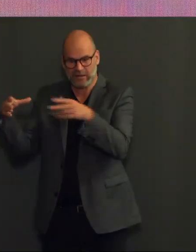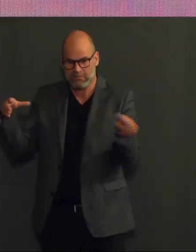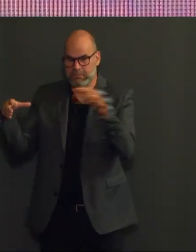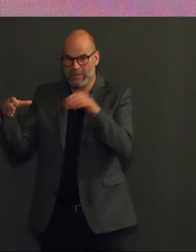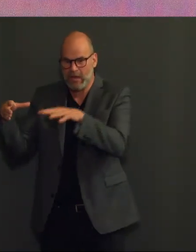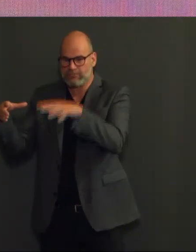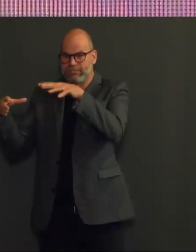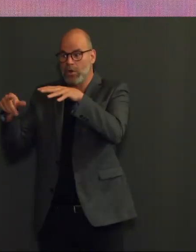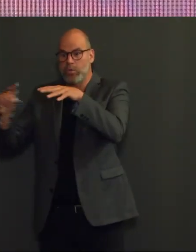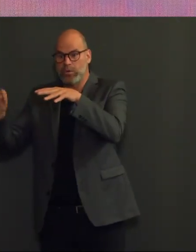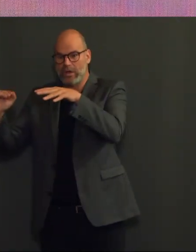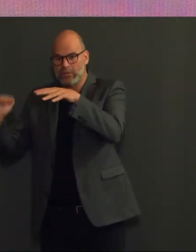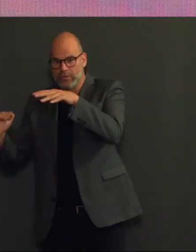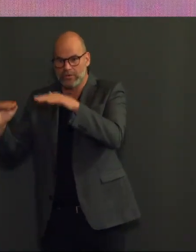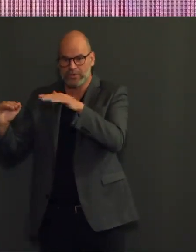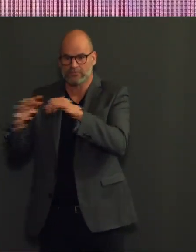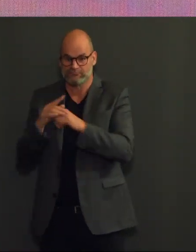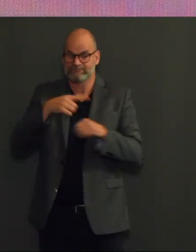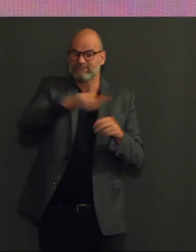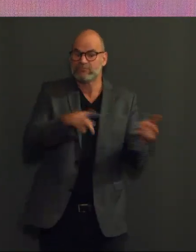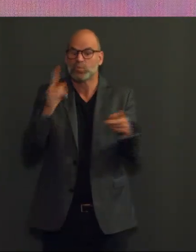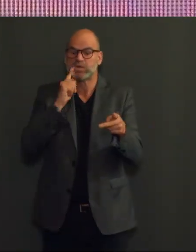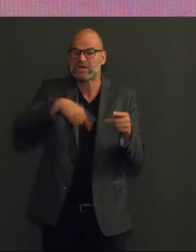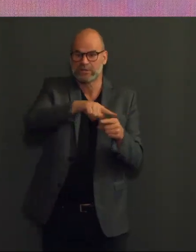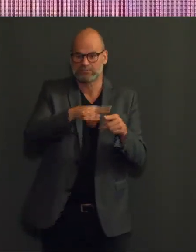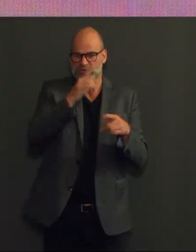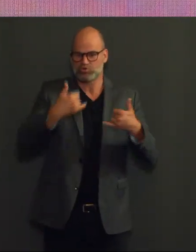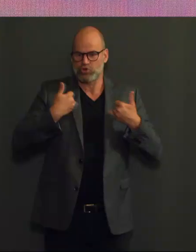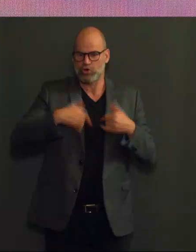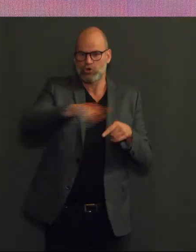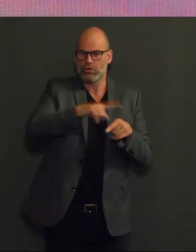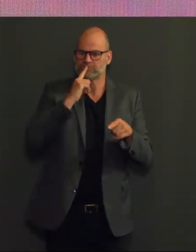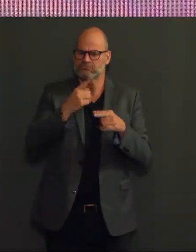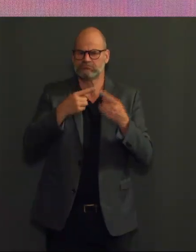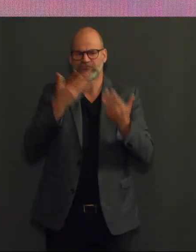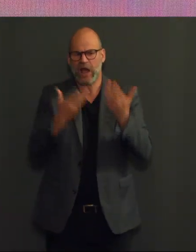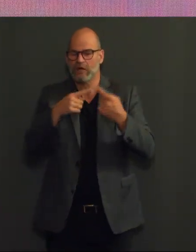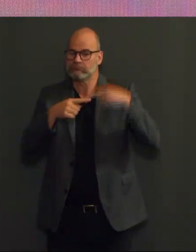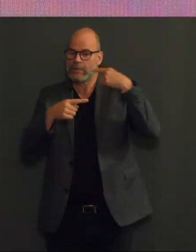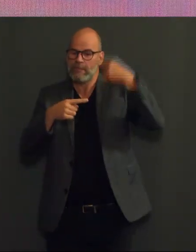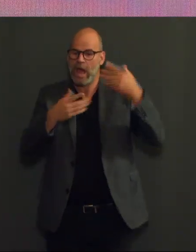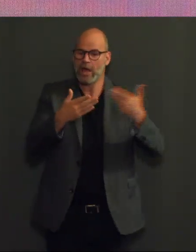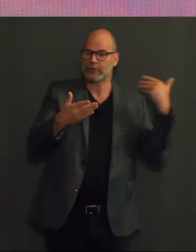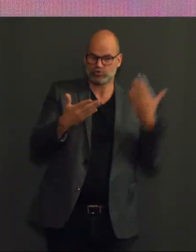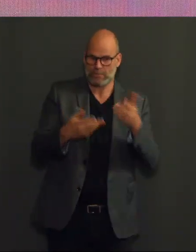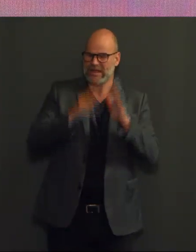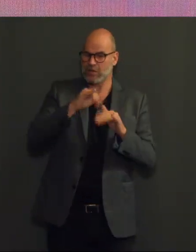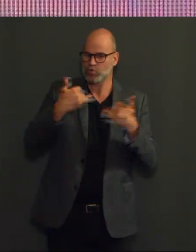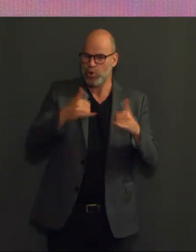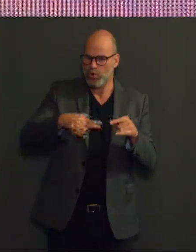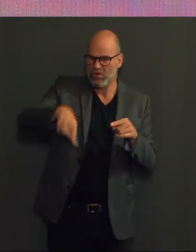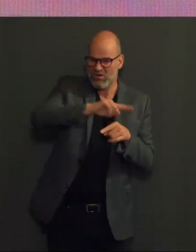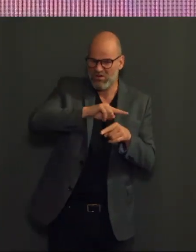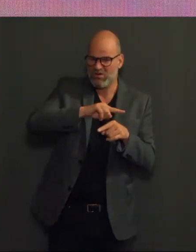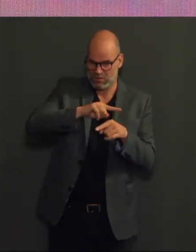geworden dan enkele maanden terug. Dat zij soms ook wat langer op intensieve zorgen kunnen blijven omdat zij ook die